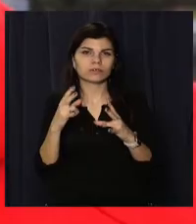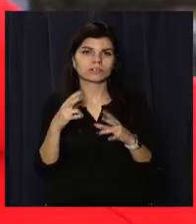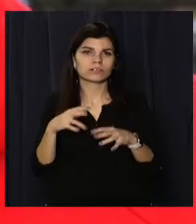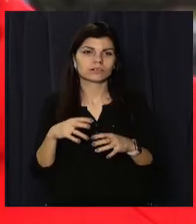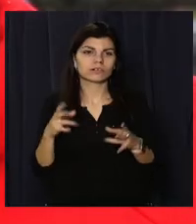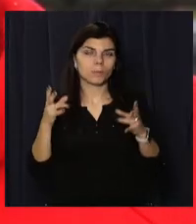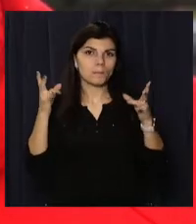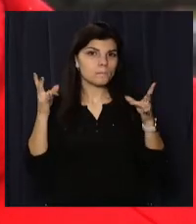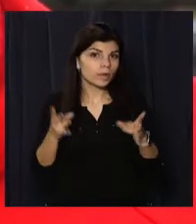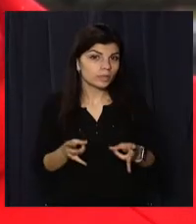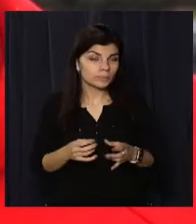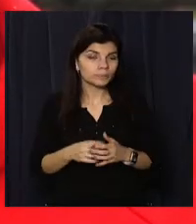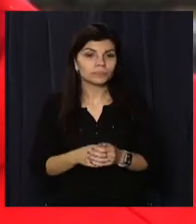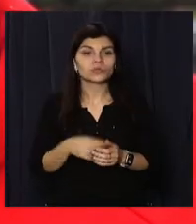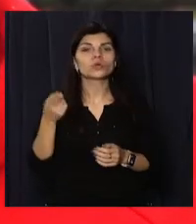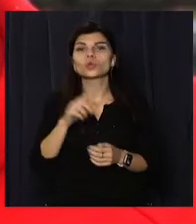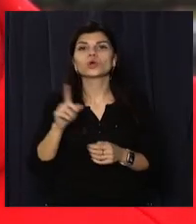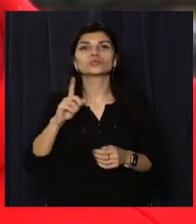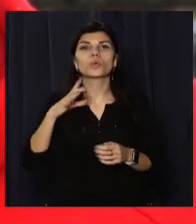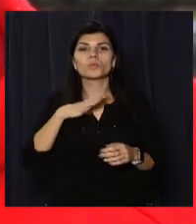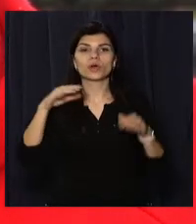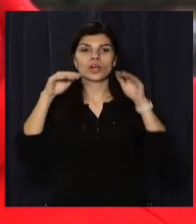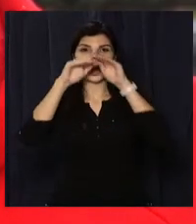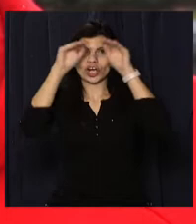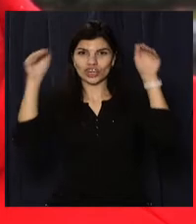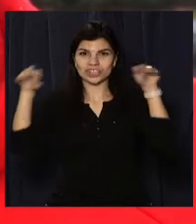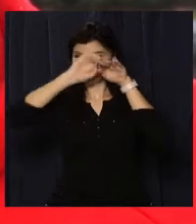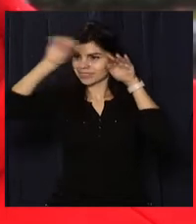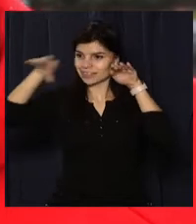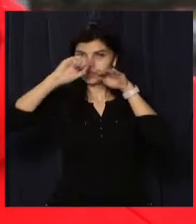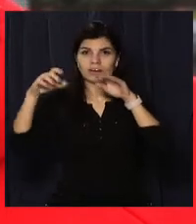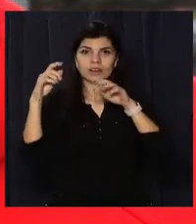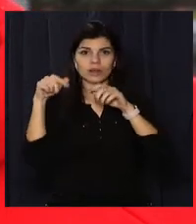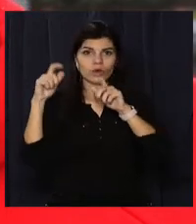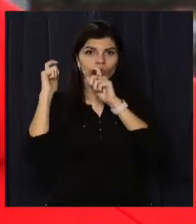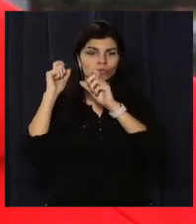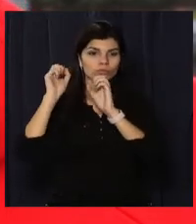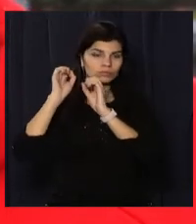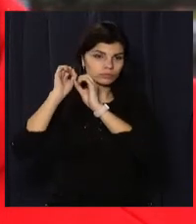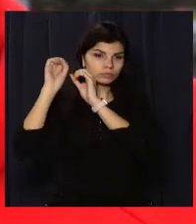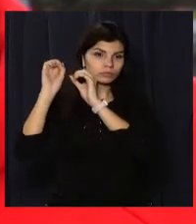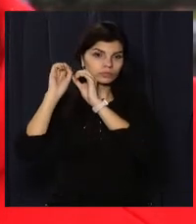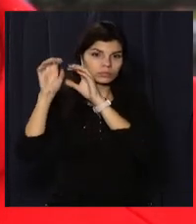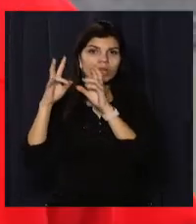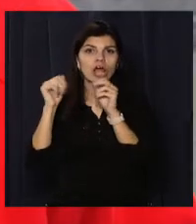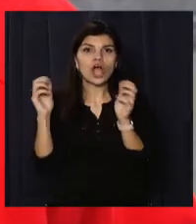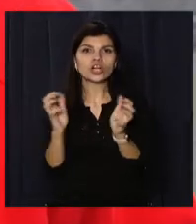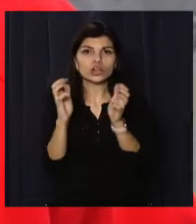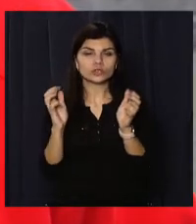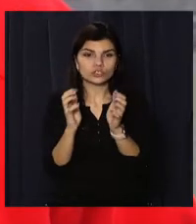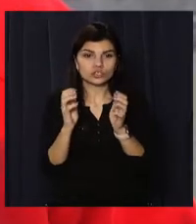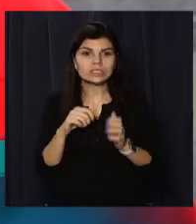Те, що збудували з криши, нам грузили в контейнери і ми вивозили на хранилище.